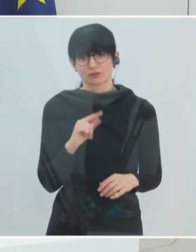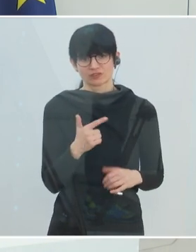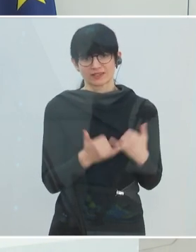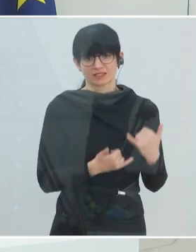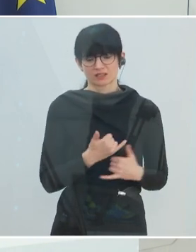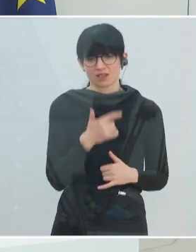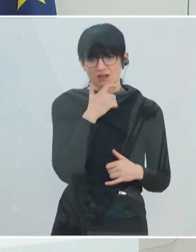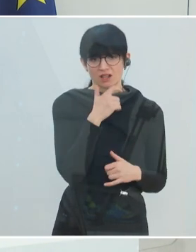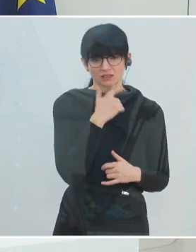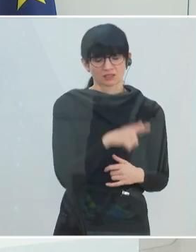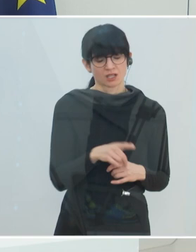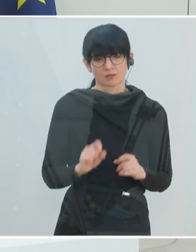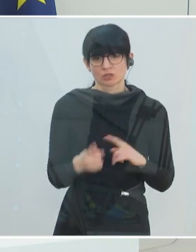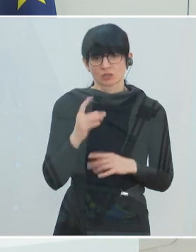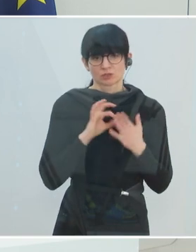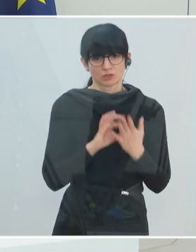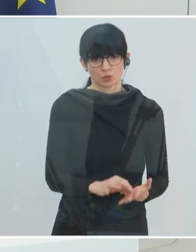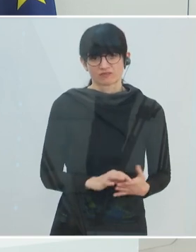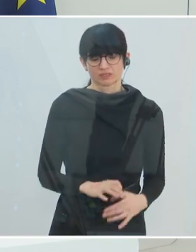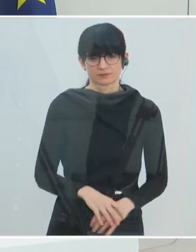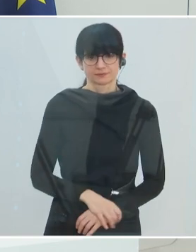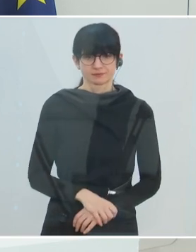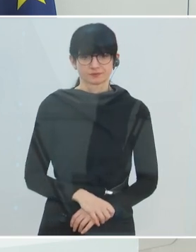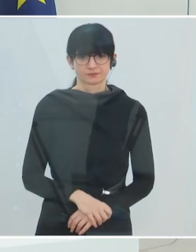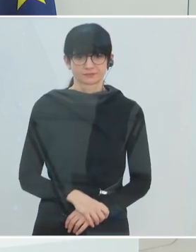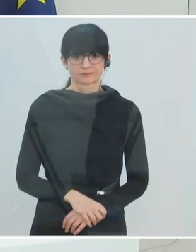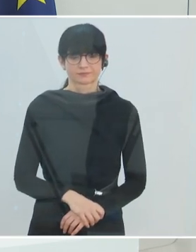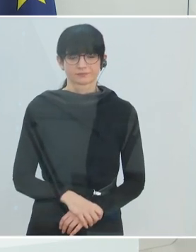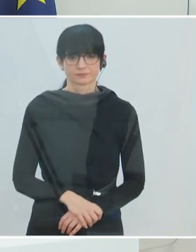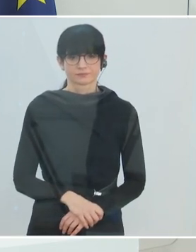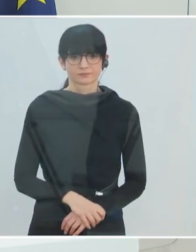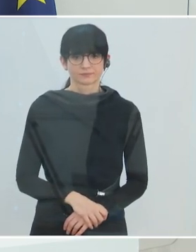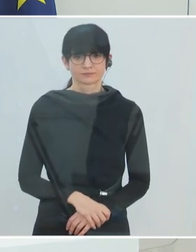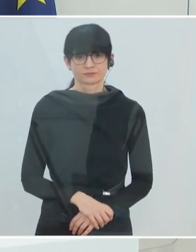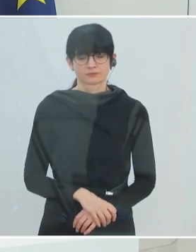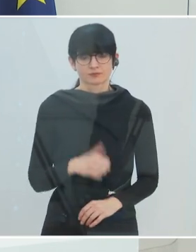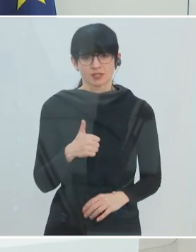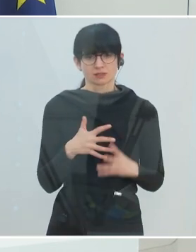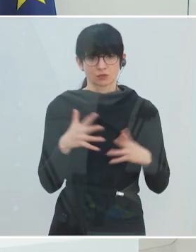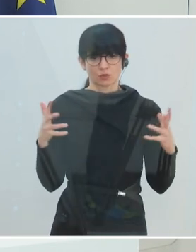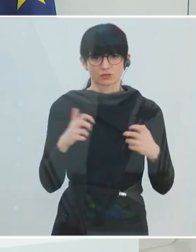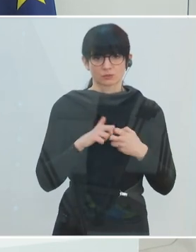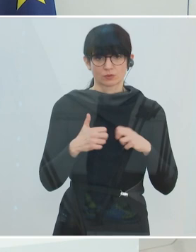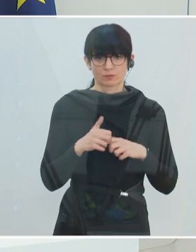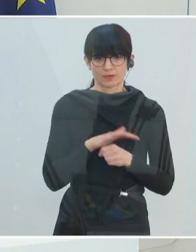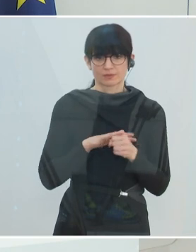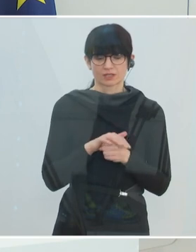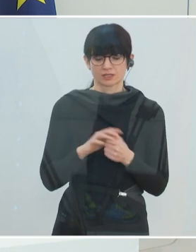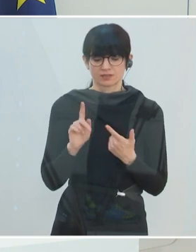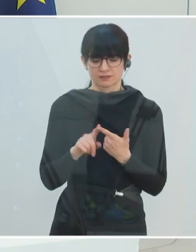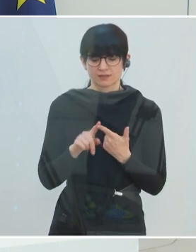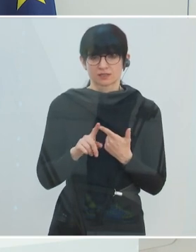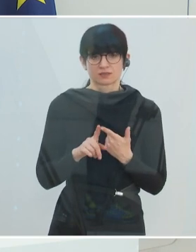-Jährigen hier ganz besonders stark betroffen sind. Das ist also ein großer Problembereich. Ein zweiter großer